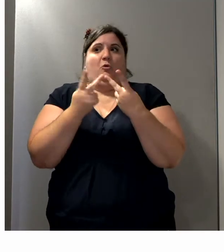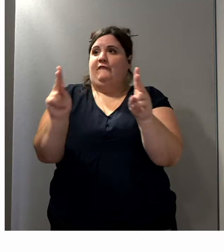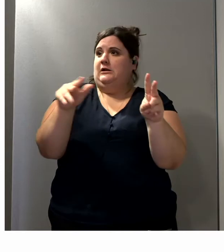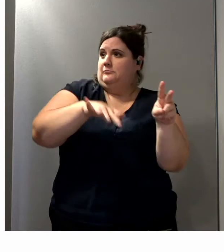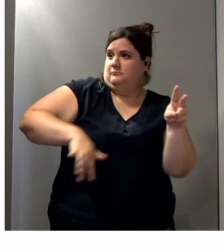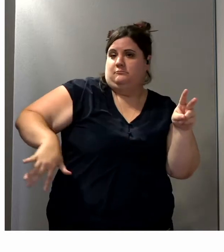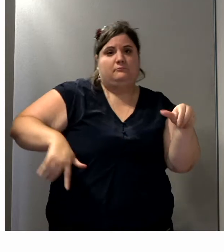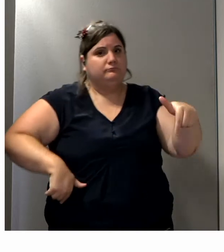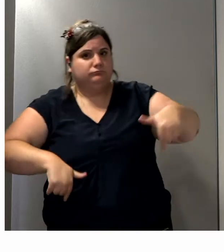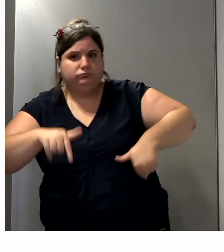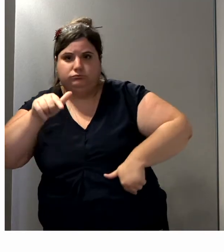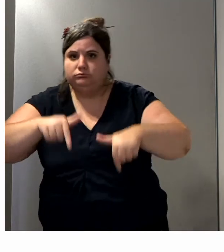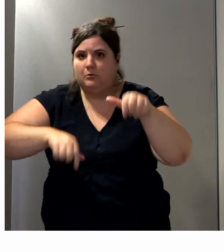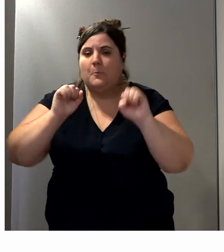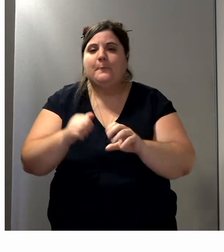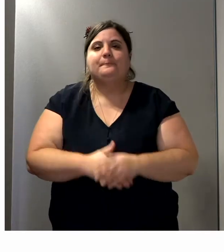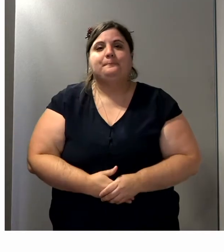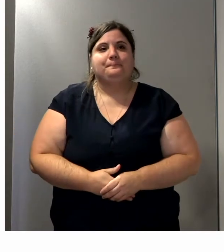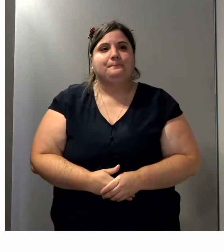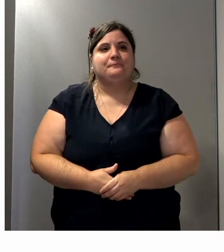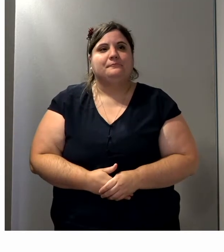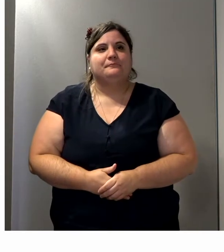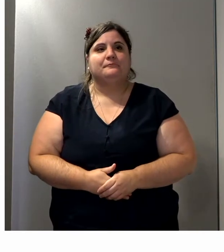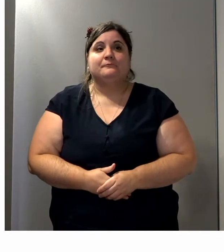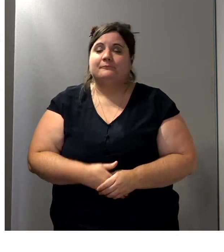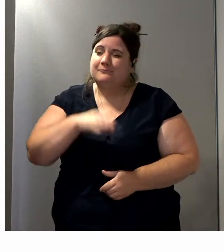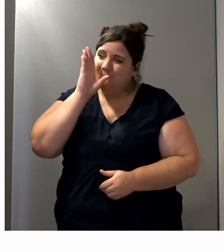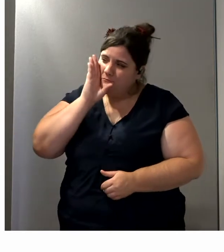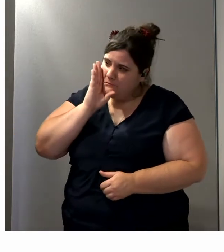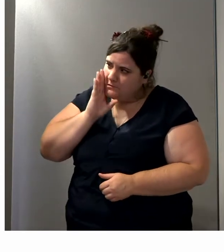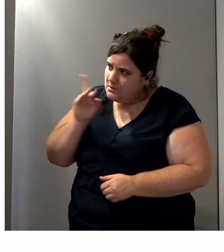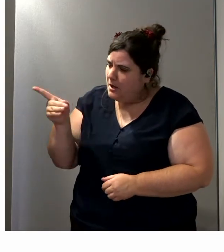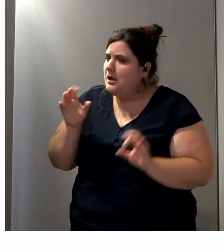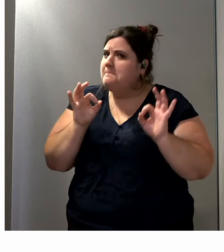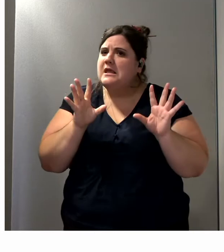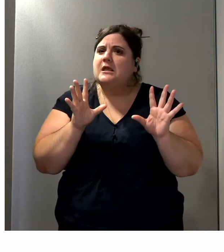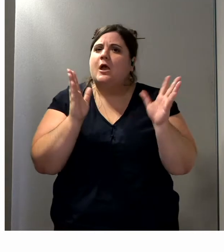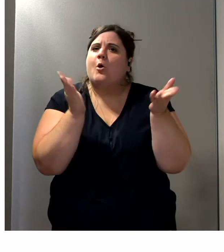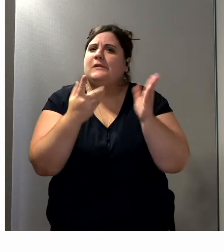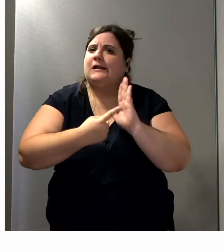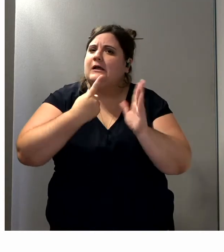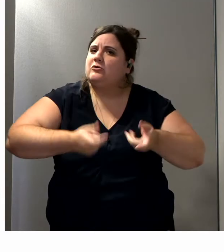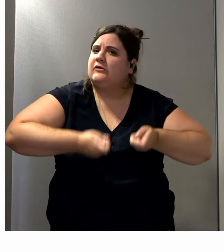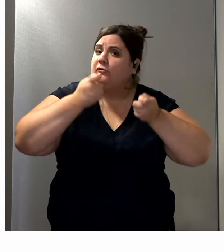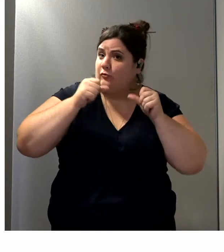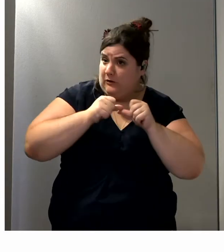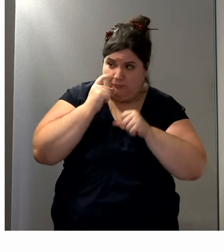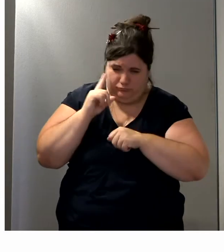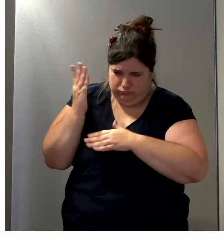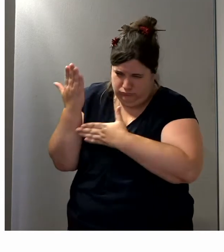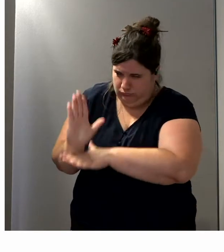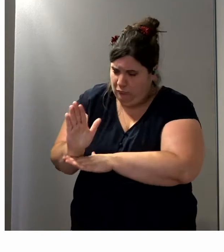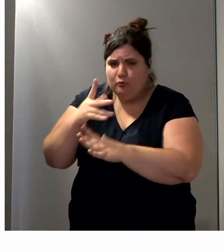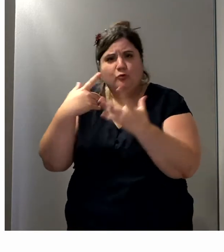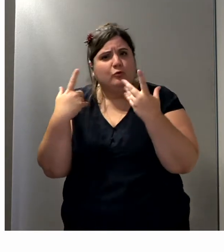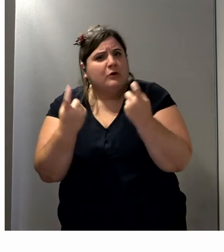On va demander à Stan et Virginie de faire un petit peu ce qu'on fait dans un hôpital de rééducation,'est-à-dire conduire des exercices